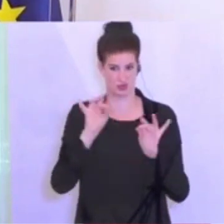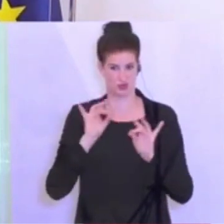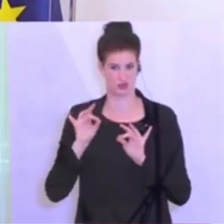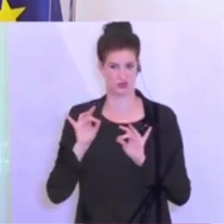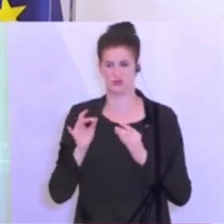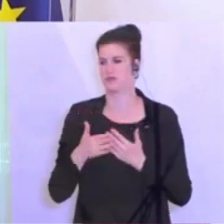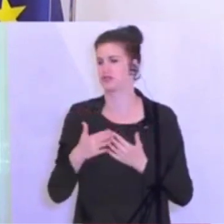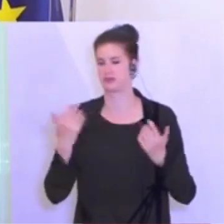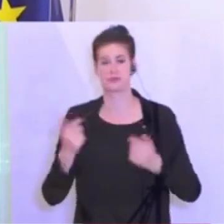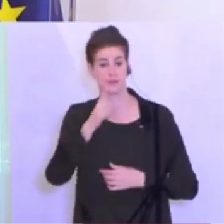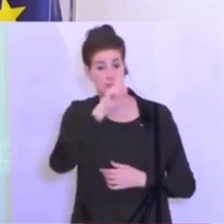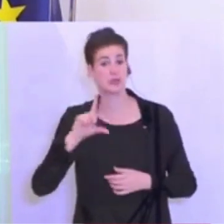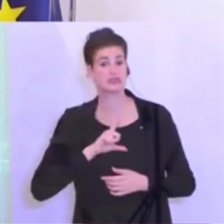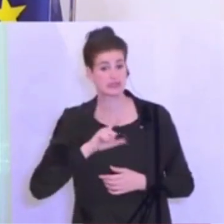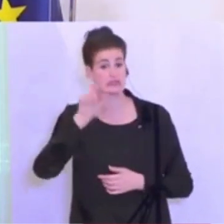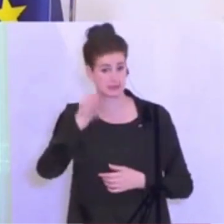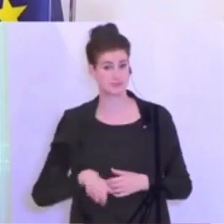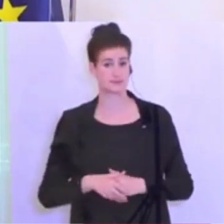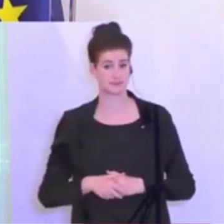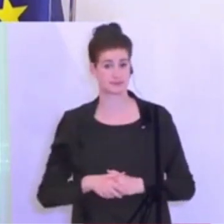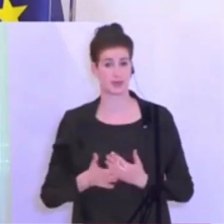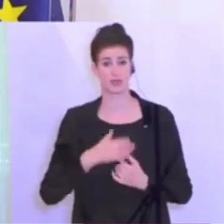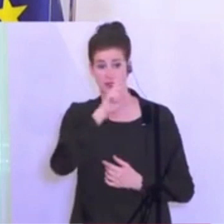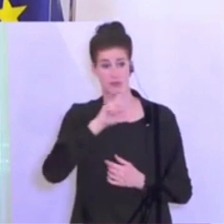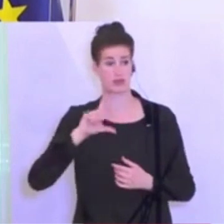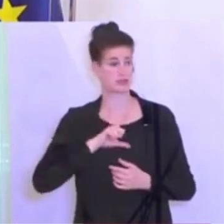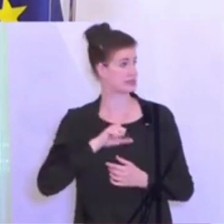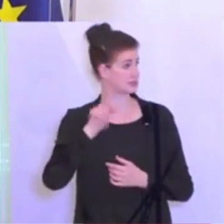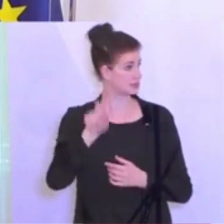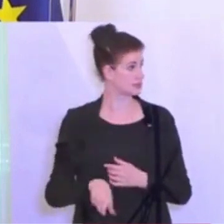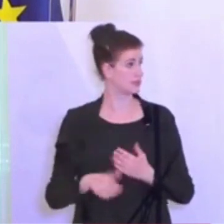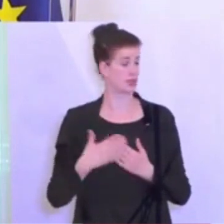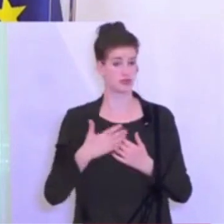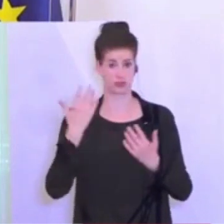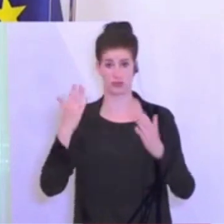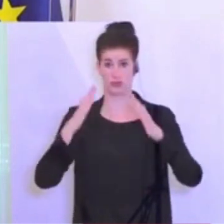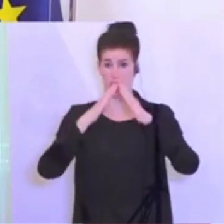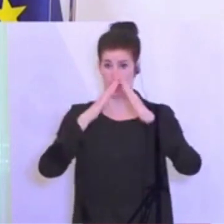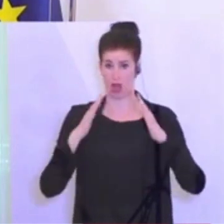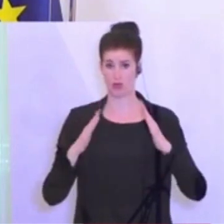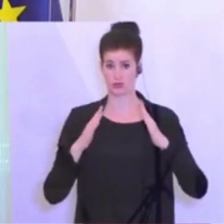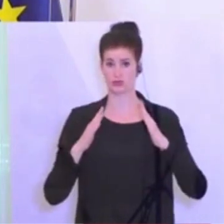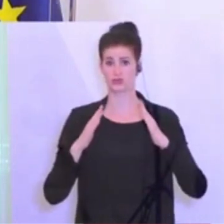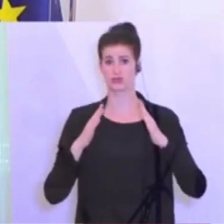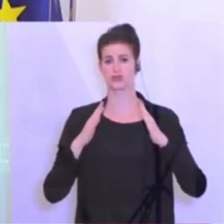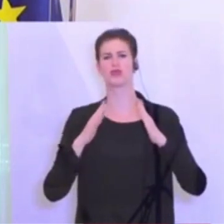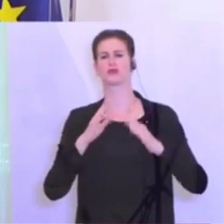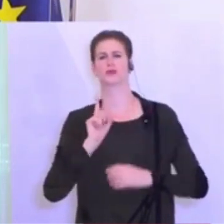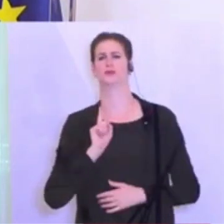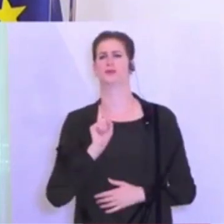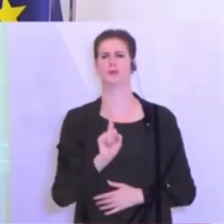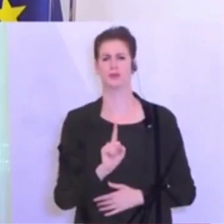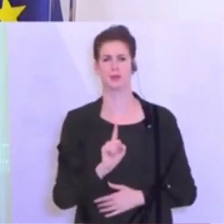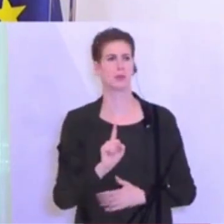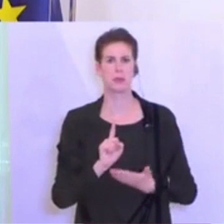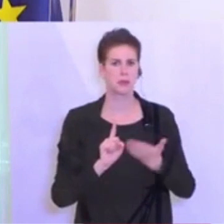Nehmen wir ein Beispiel des Polizisten. Wenn der Polizist vor einem Haus steht und dort mit niemandem zu tun hat, vielleicht sogar